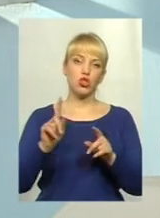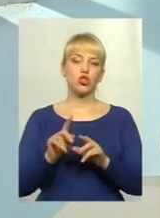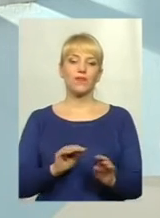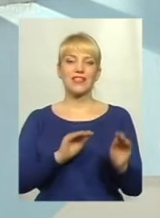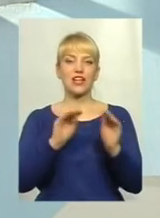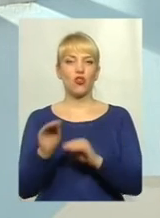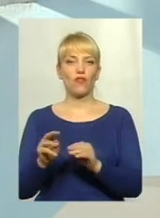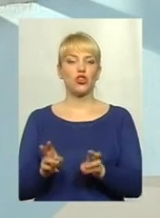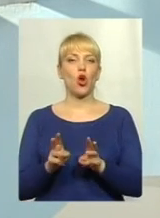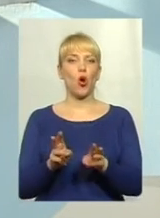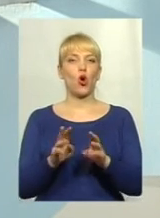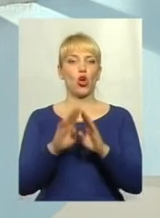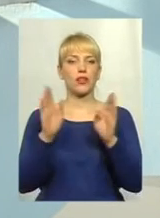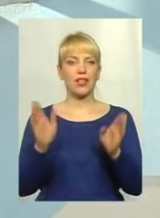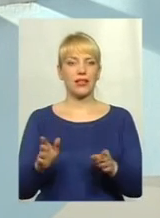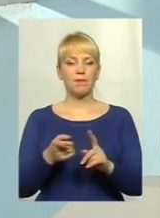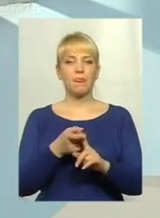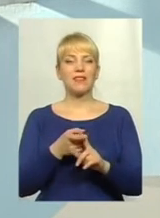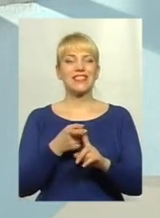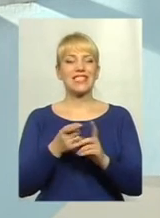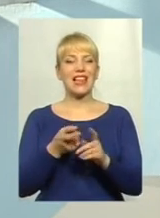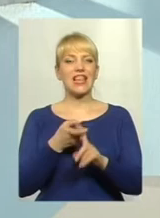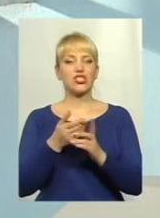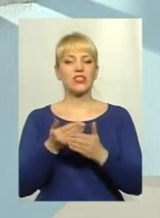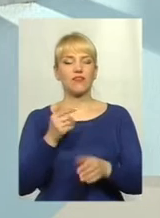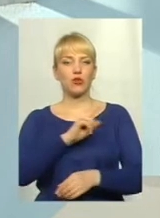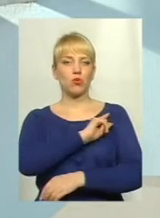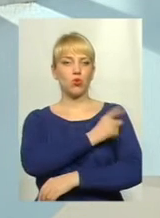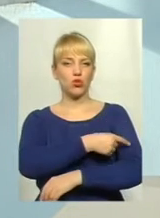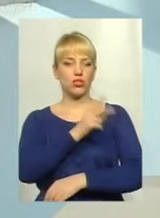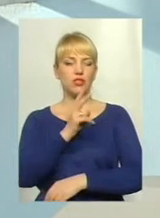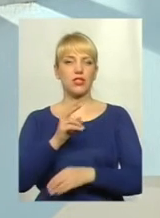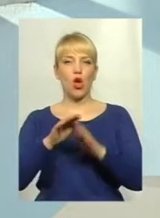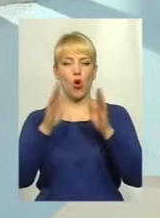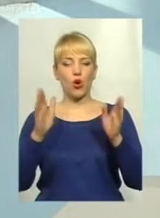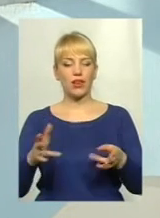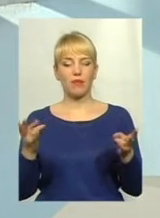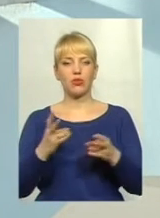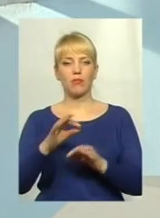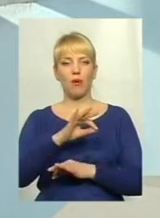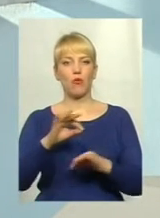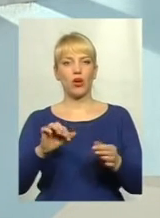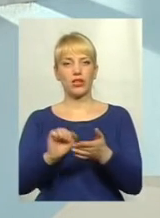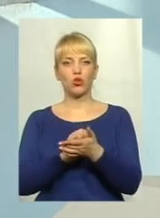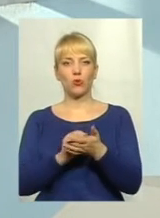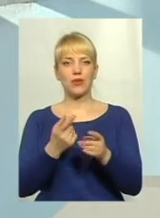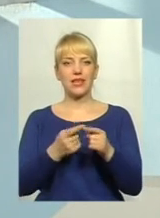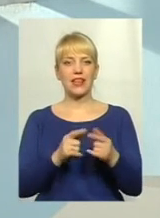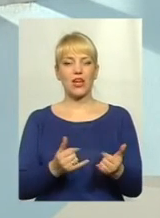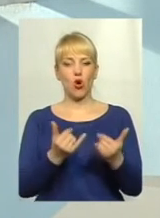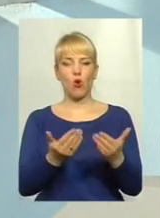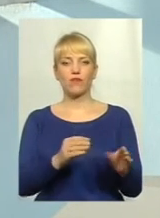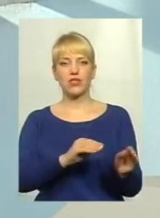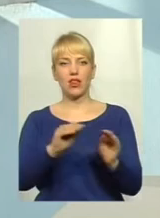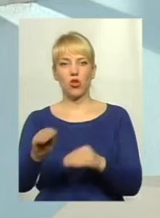котел, в залежності від потужності котла, як мінімум, потрібна на нього проєктна документація на його встановлення і дозвіл на